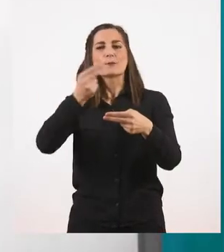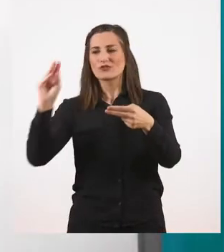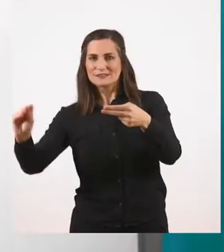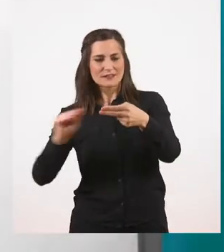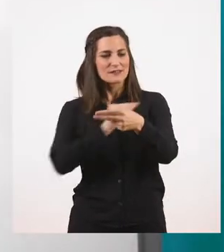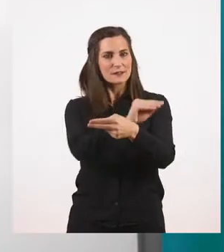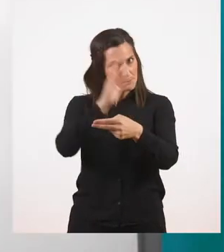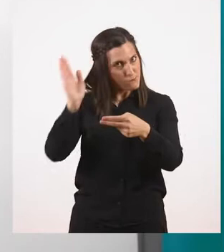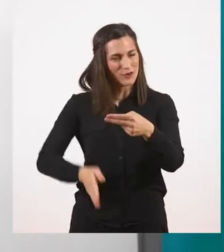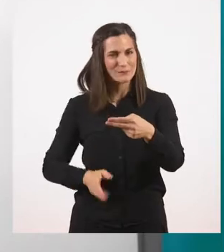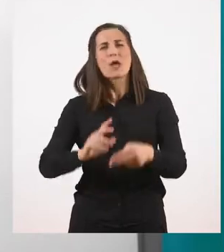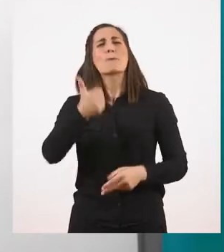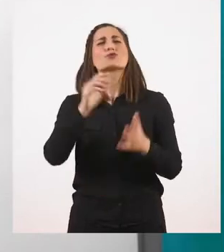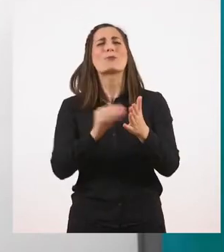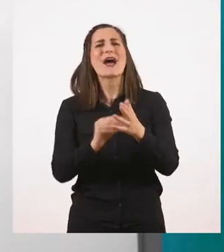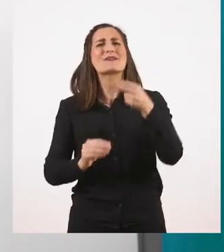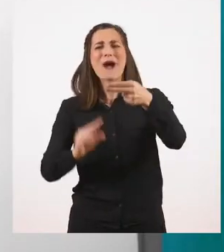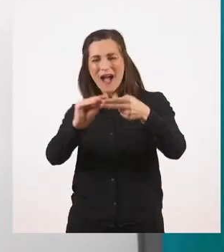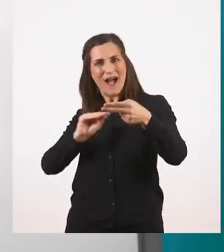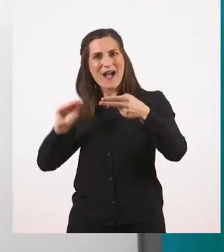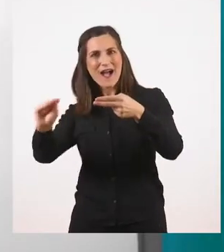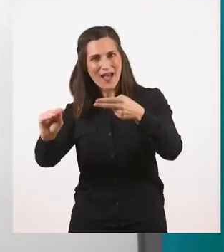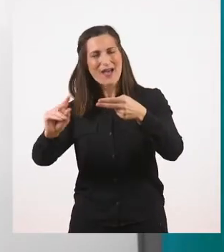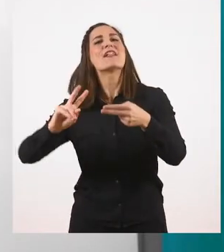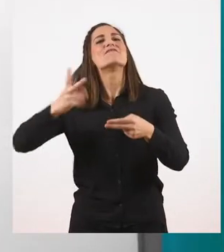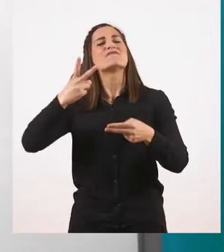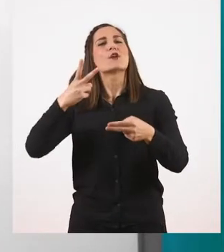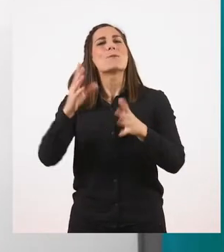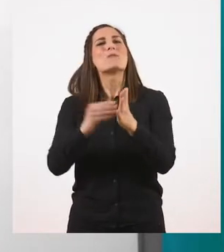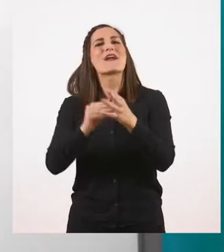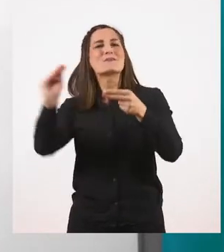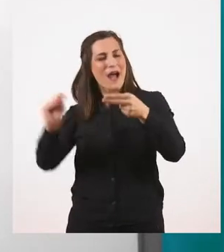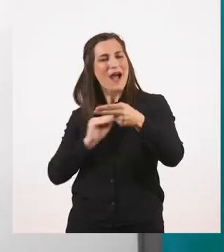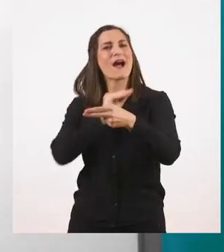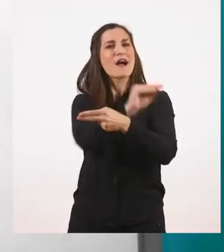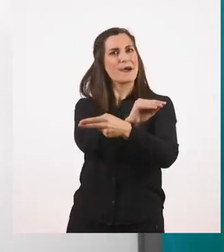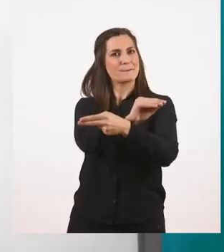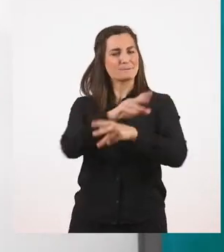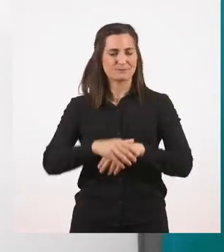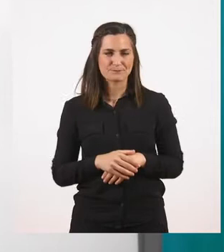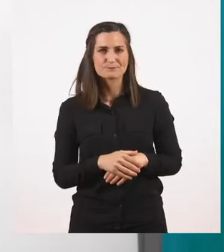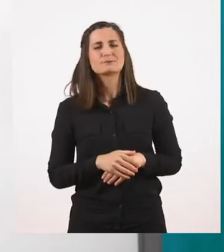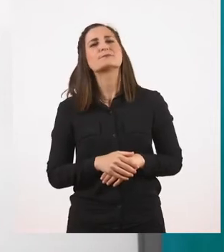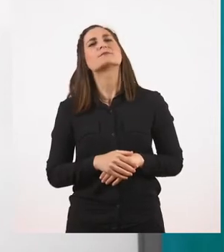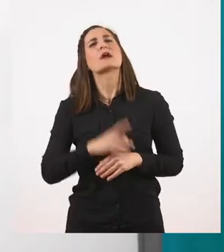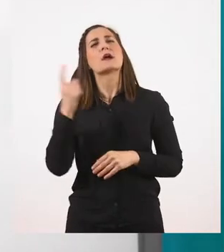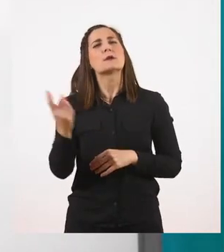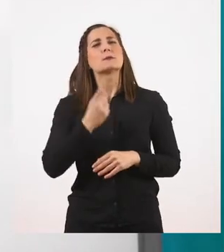Στο πρώτο παράδειγμα έπεται. Στο δεύτερο παράδειγμα η χρονική πρόταση προηγείται. Συνήθως την